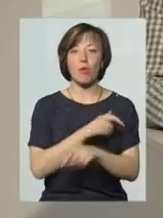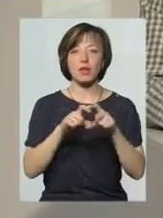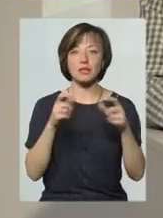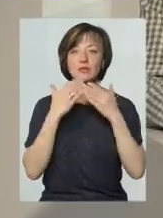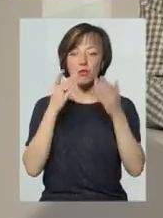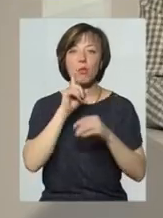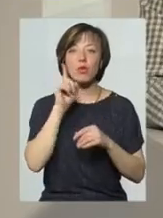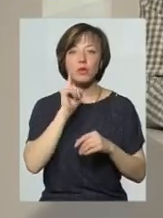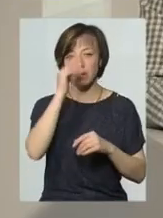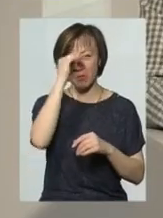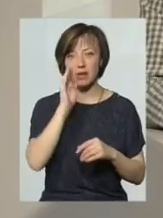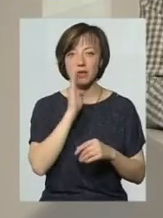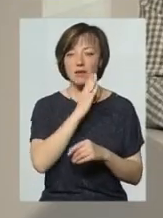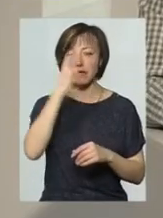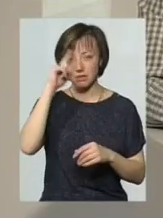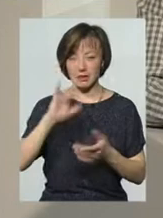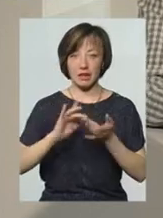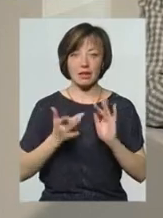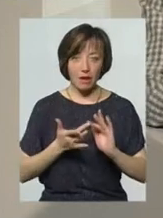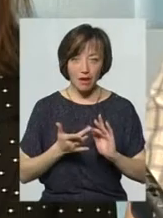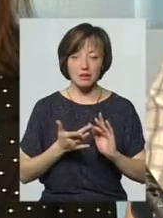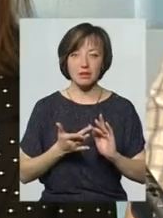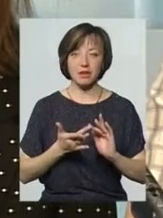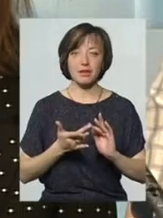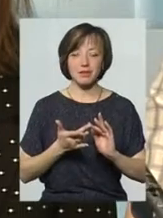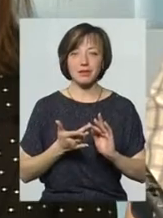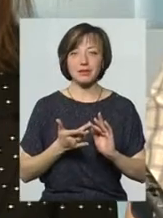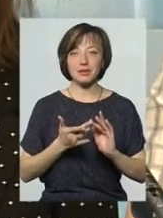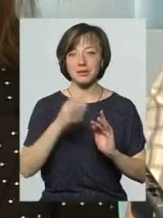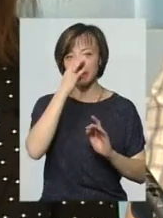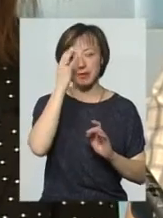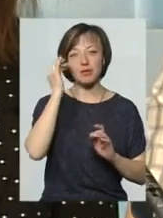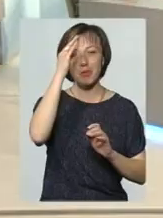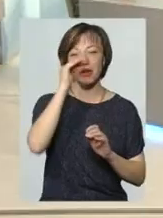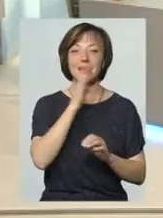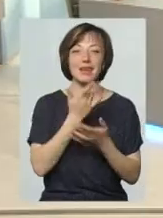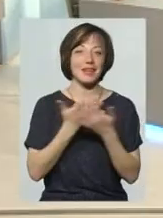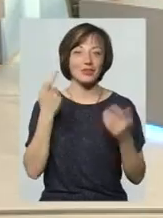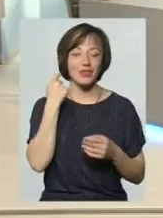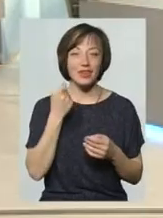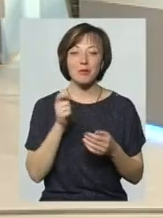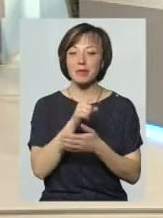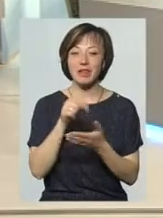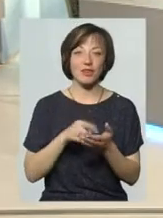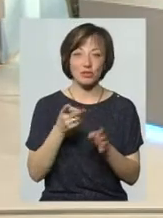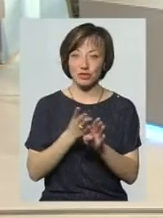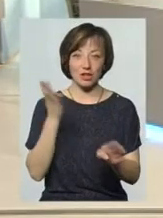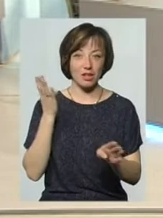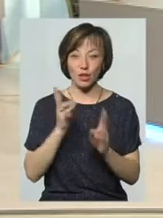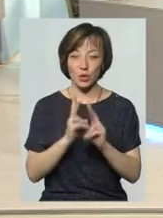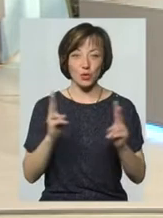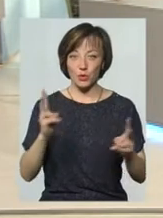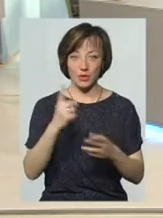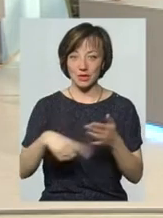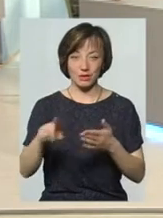звертаються молоді батьки, які володіють. Там батьки різного віку звертаються, але ж питання в тому, що чергу ніхто